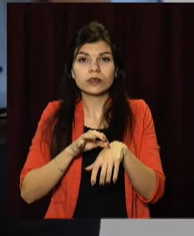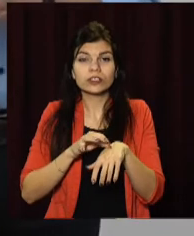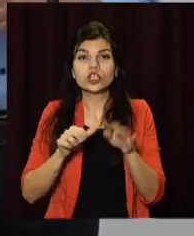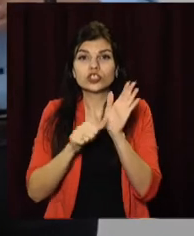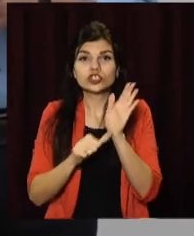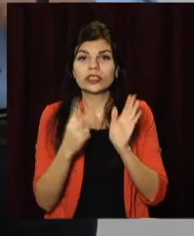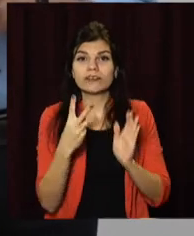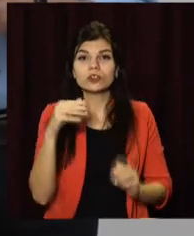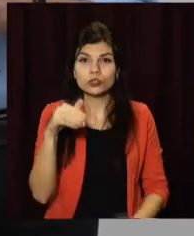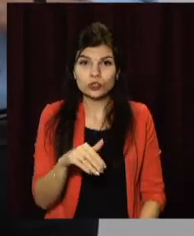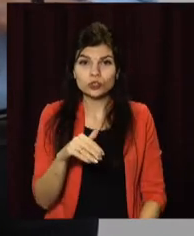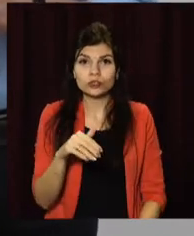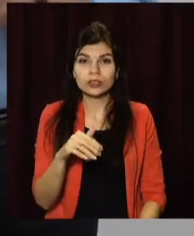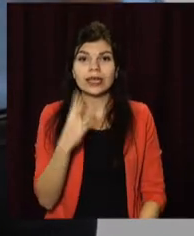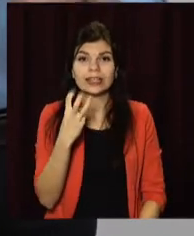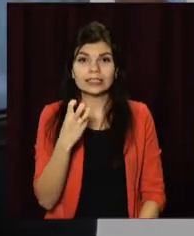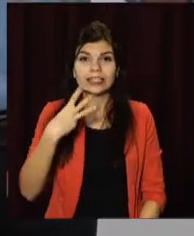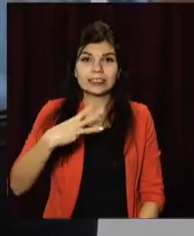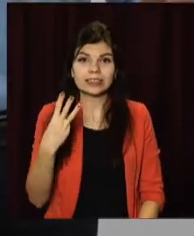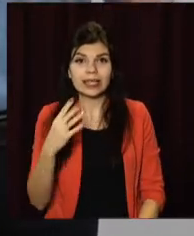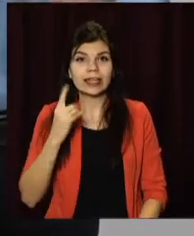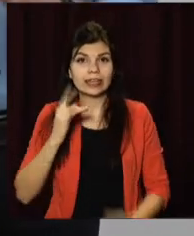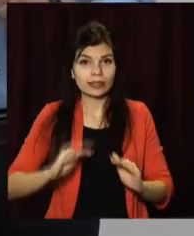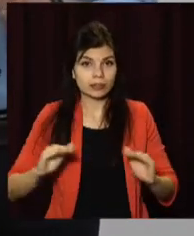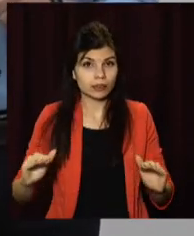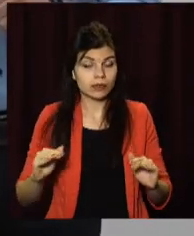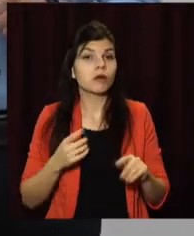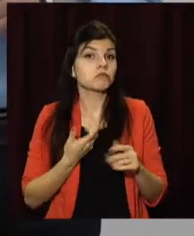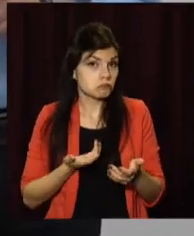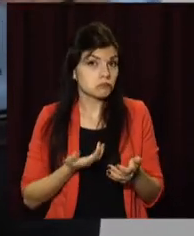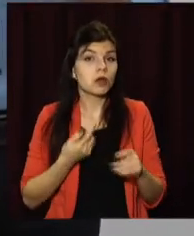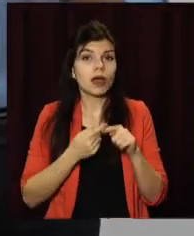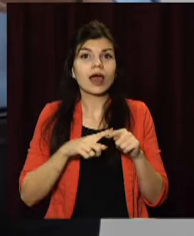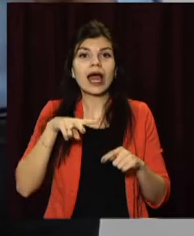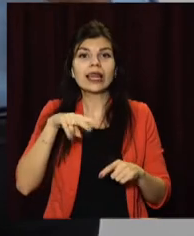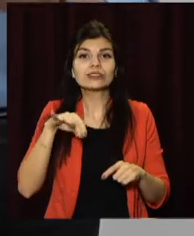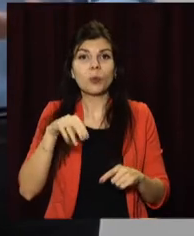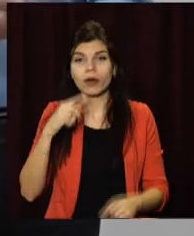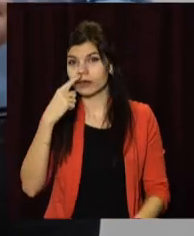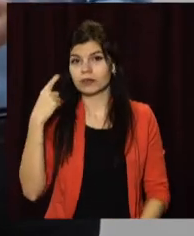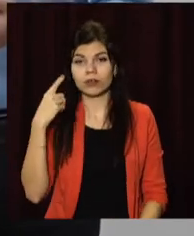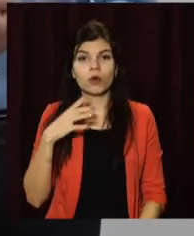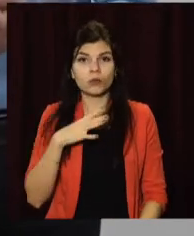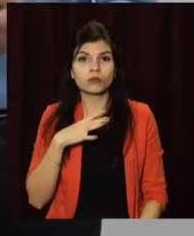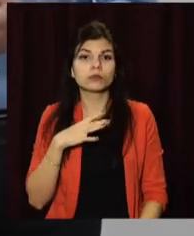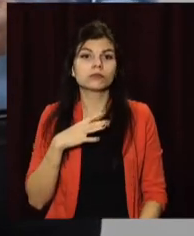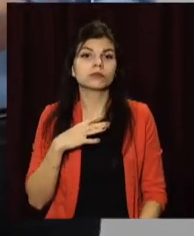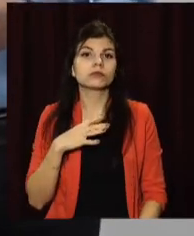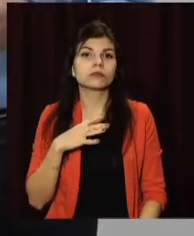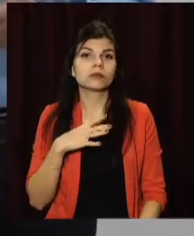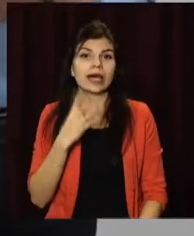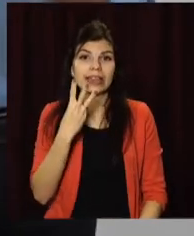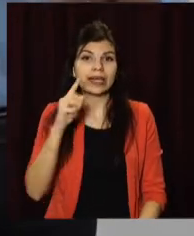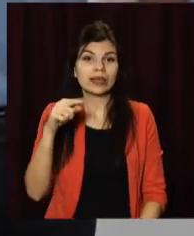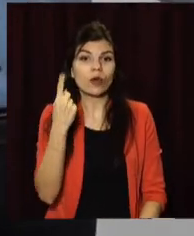тисячі 333 дитини. Причому у листопаді цей показник складав 3,1%